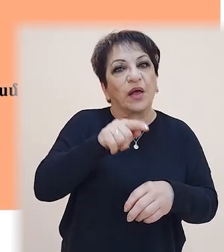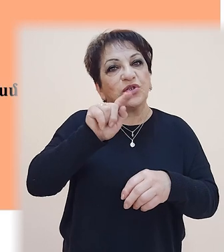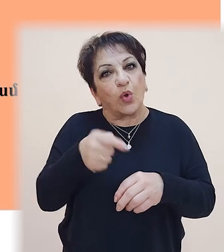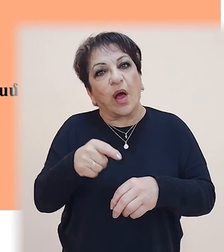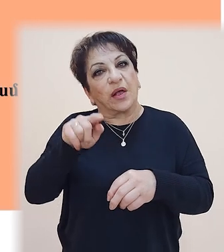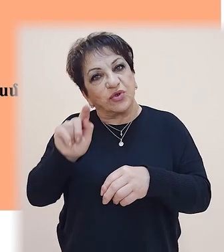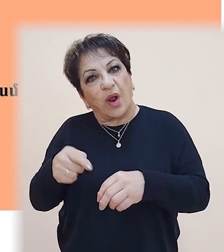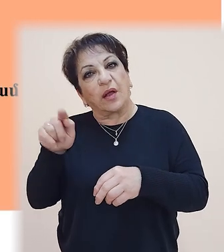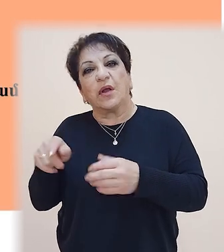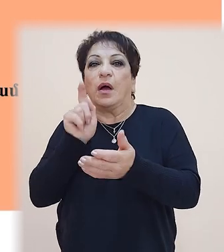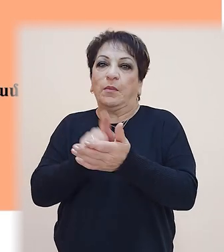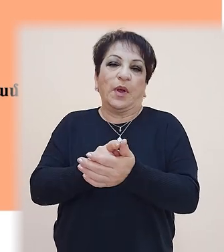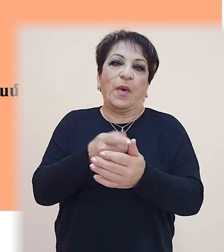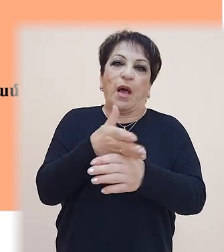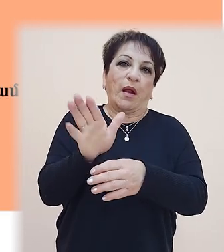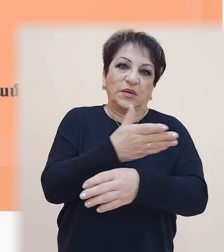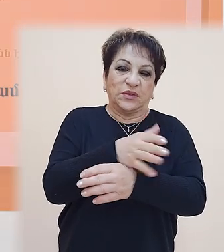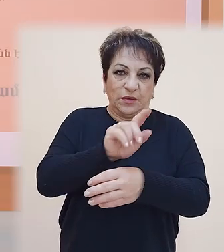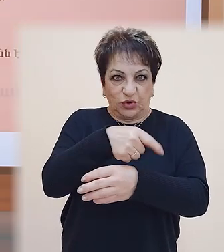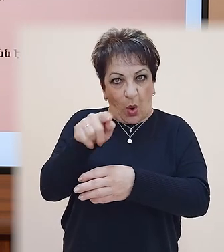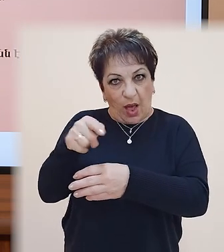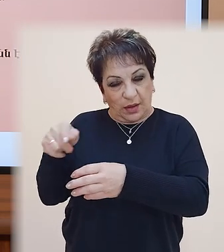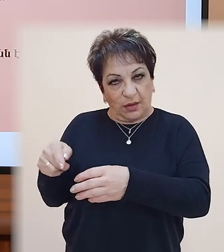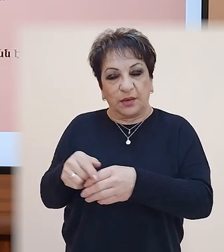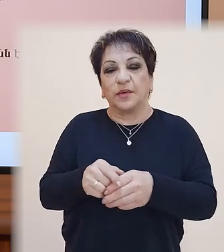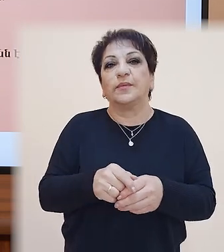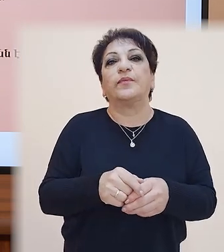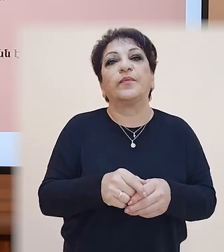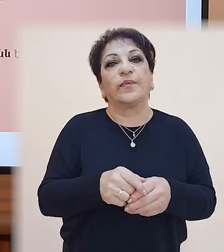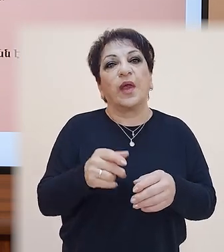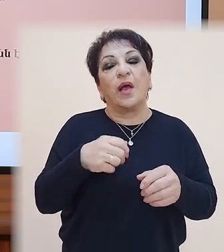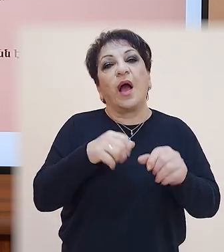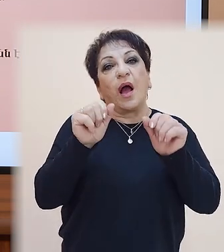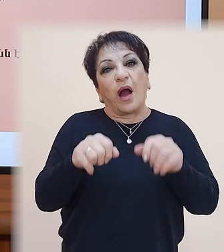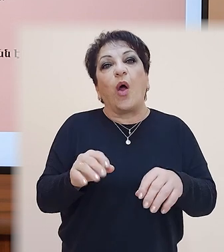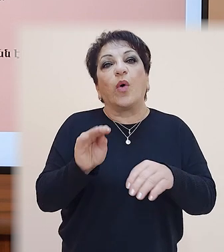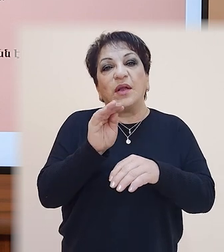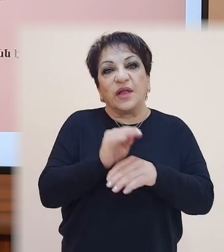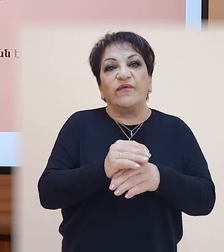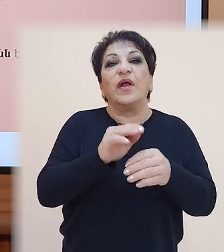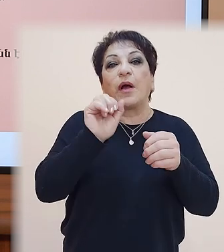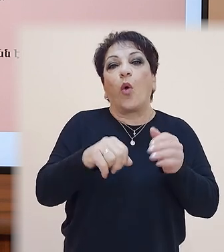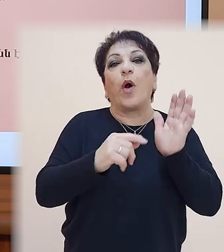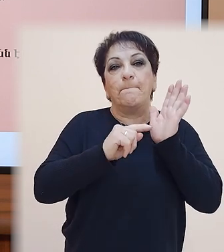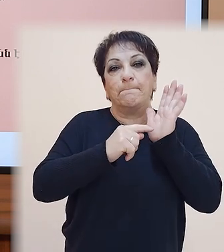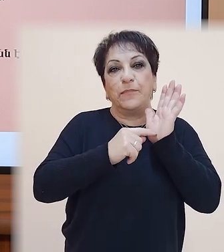գործողություններ են, որոնք մի մյանցիս տրոհում ենք ստորակետով։ Եվ կարող են դրվել նաև միջակ կետ, ուշադրություն է, ստեղ դարսնենք, որ